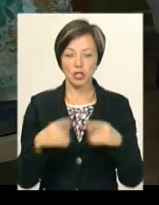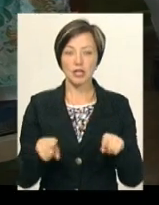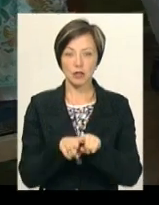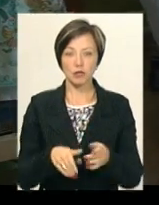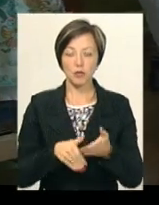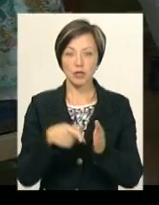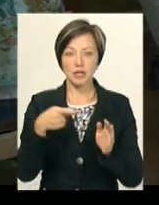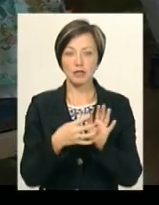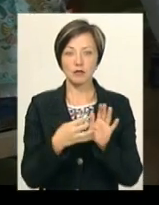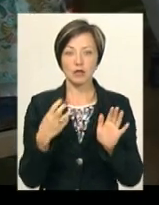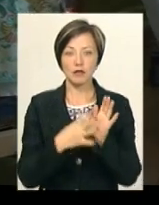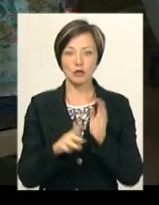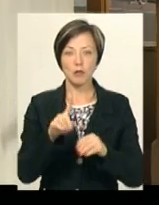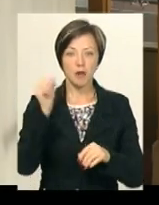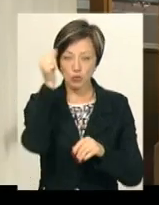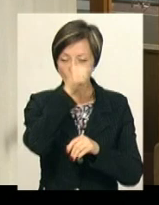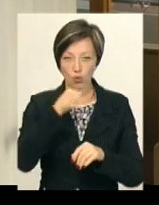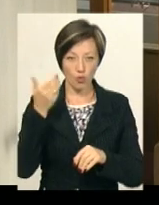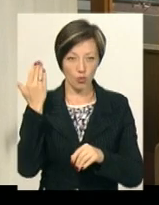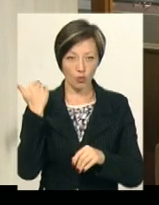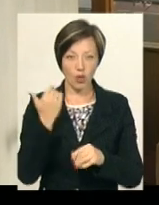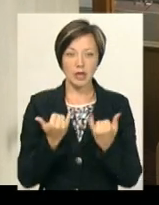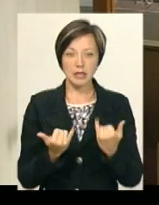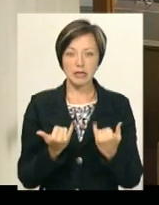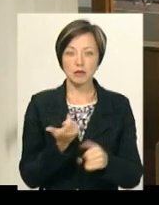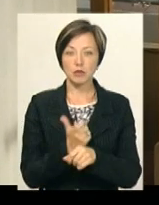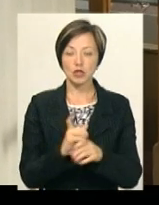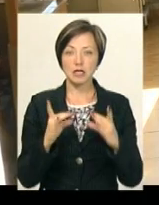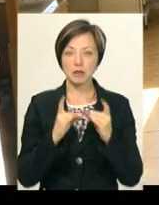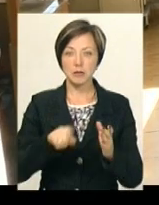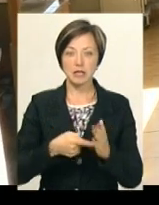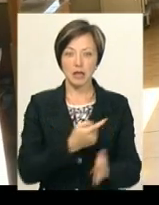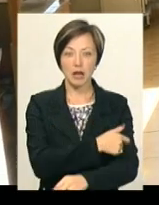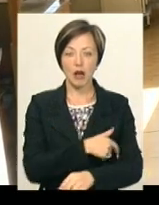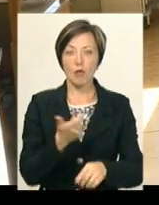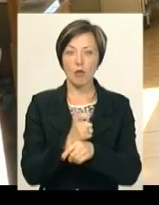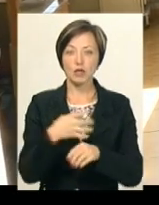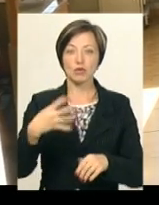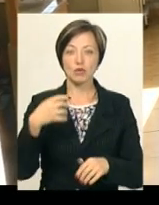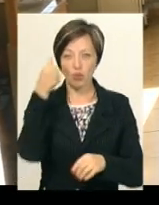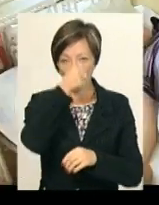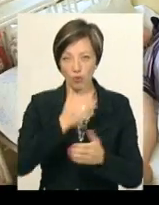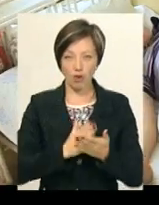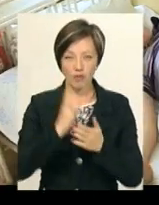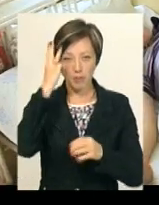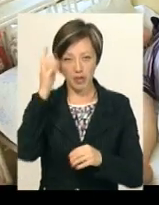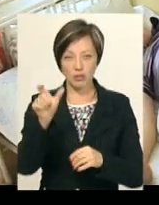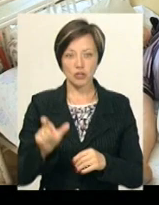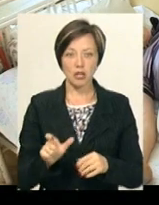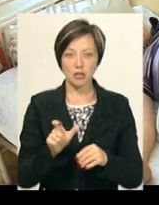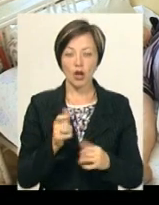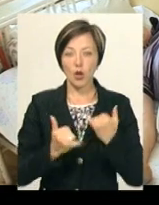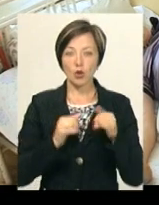допомога. 1991 року. Нині більшості ліжок у міській лікарні понад 40 років. Хмельничанка Лариса Микитюк